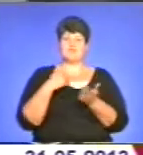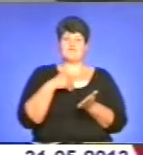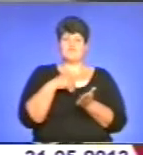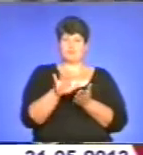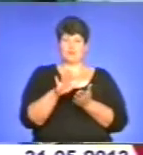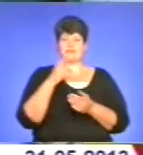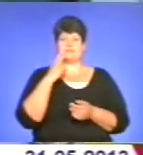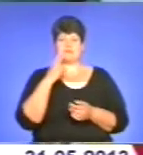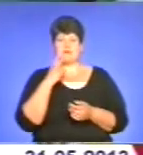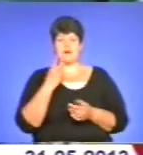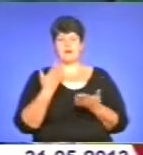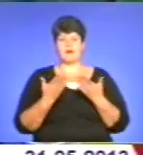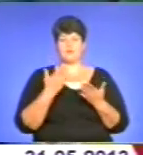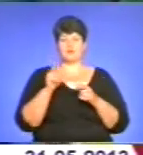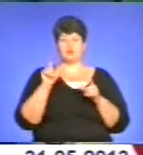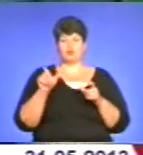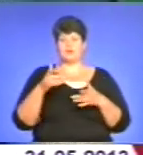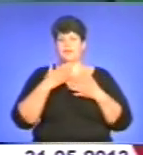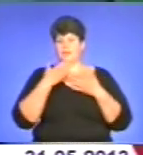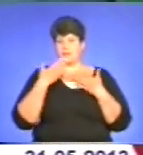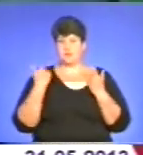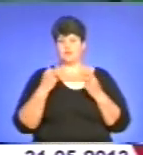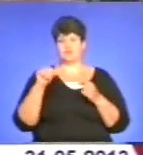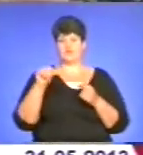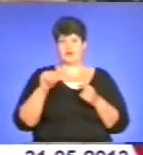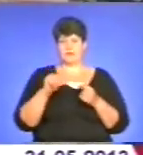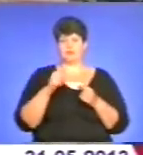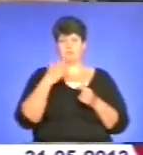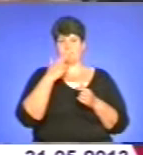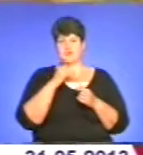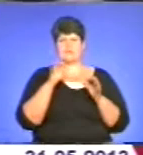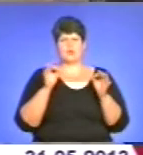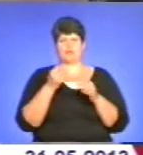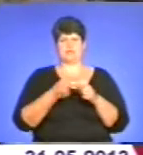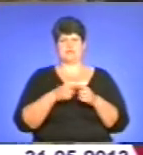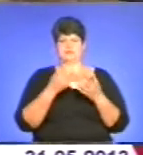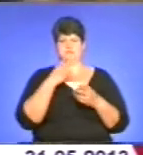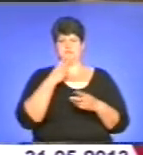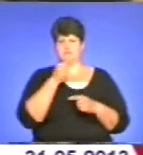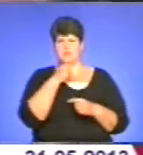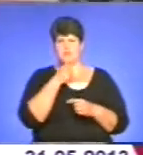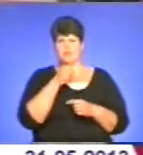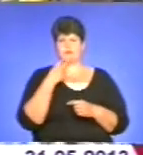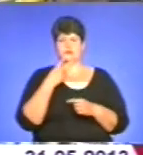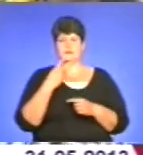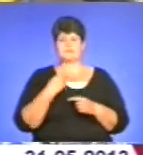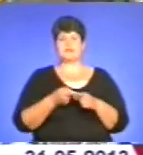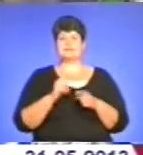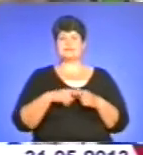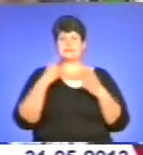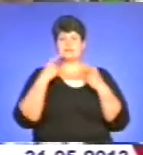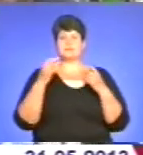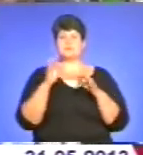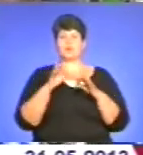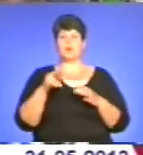цигарок, або, якщо люди не мають такої шкідливої звички, ніколи до цього не братися. Це інформація про пасивне